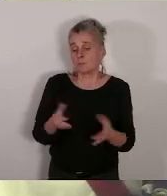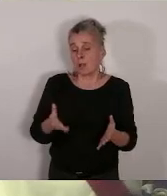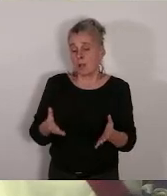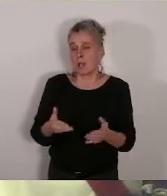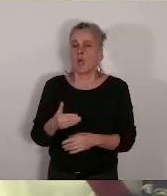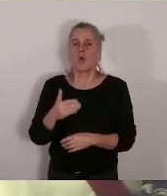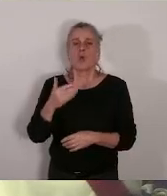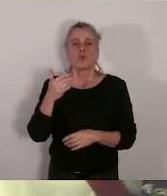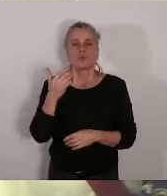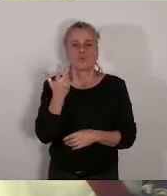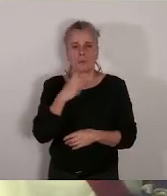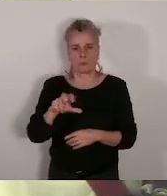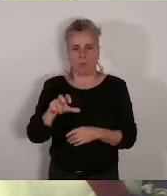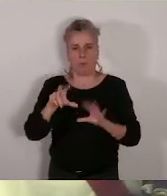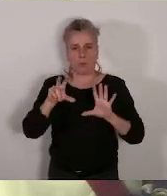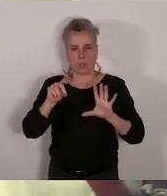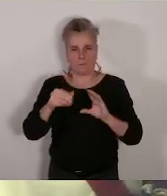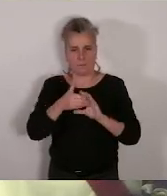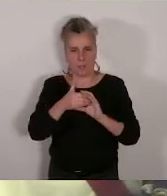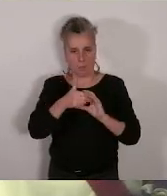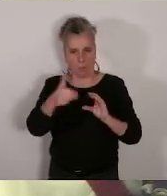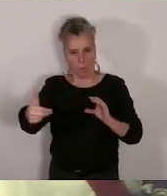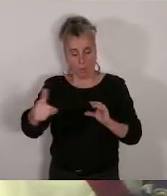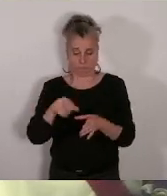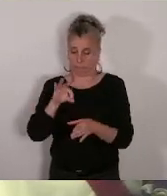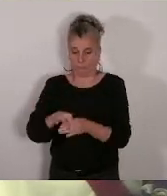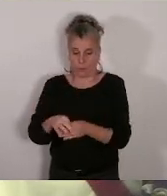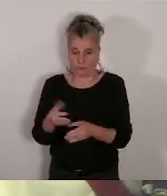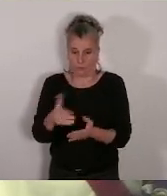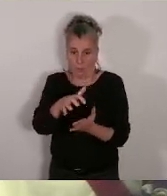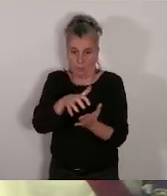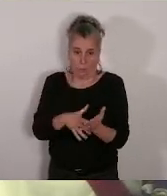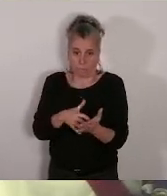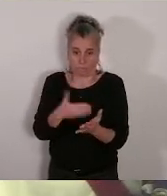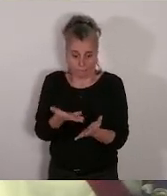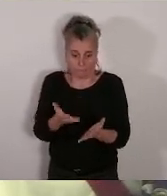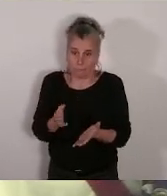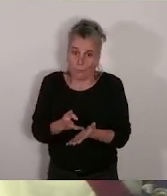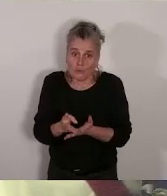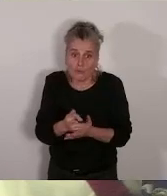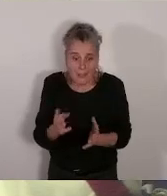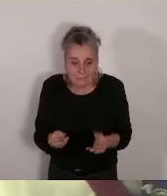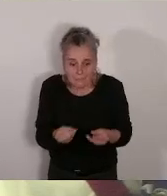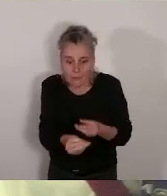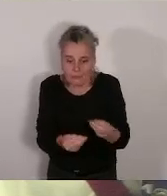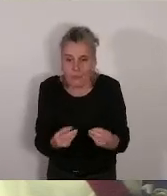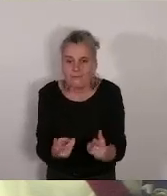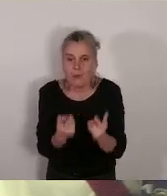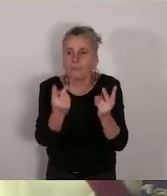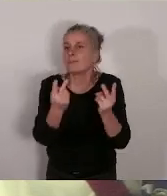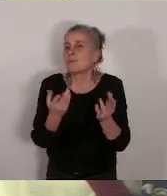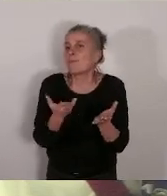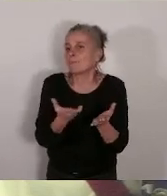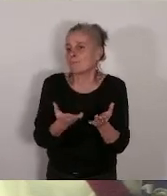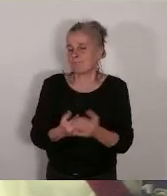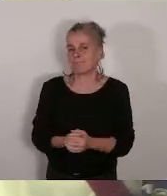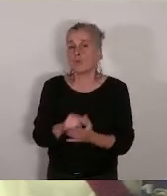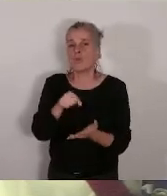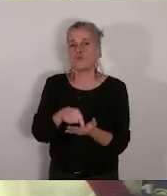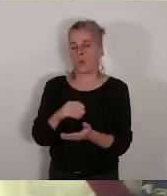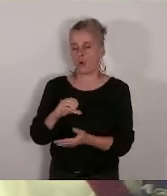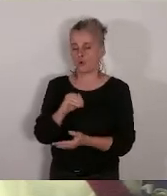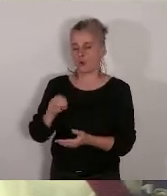euros pour accompagner donc ce projet de valorisation des vestiges de la Corderie.